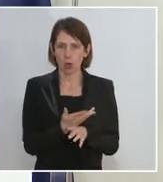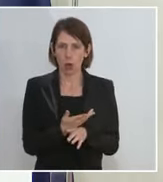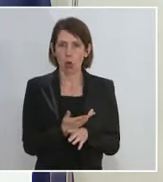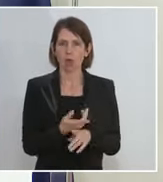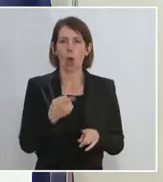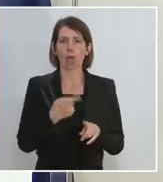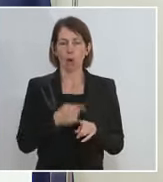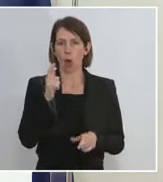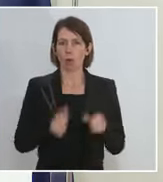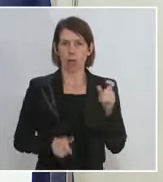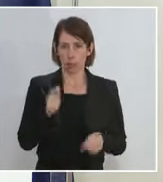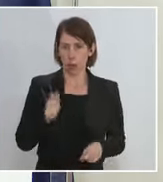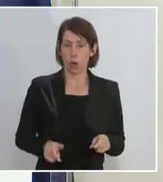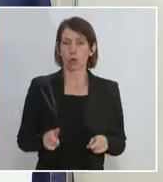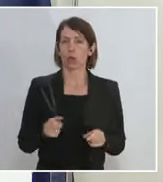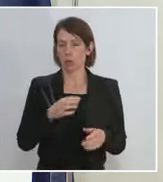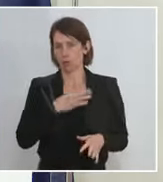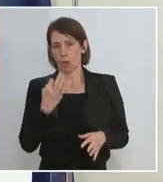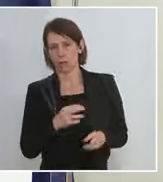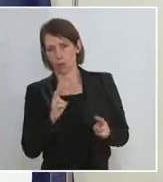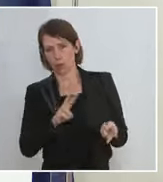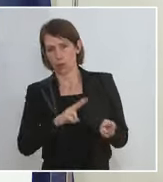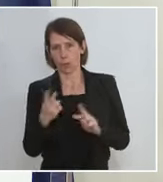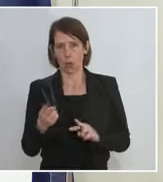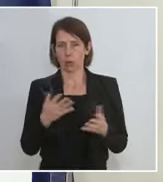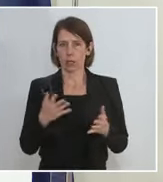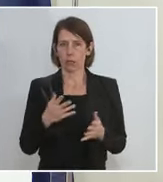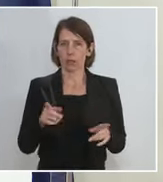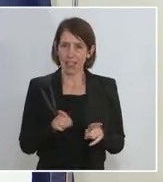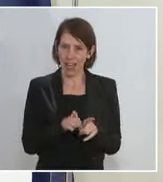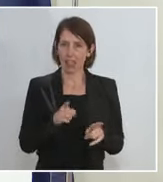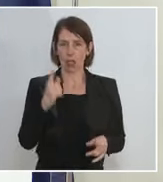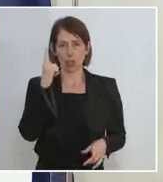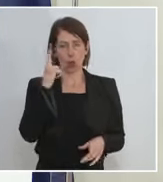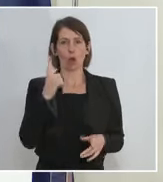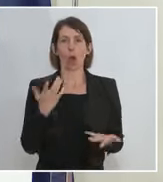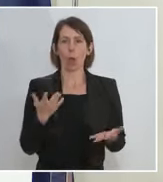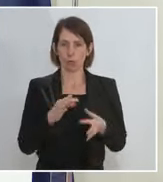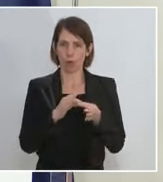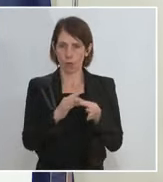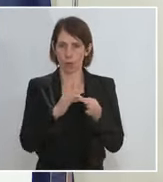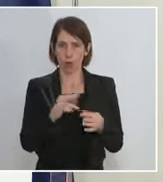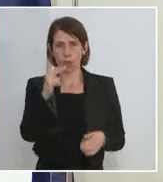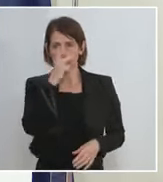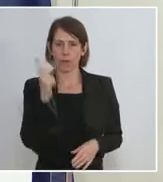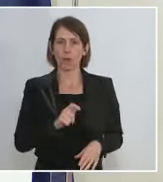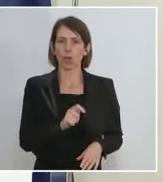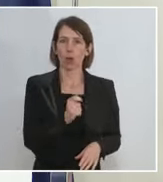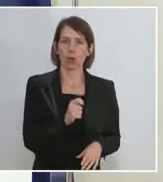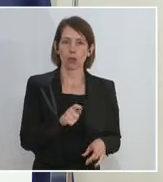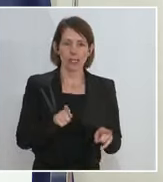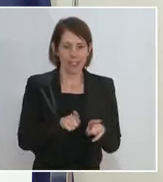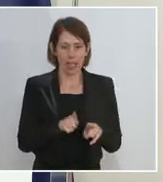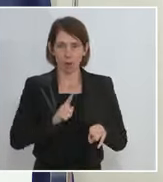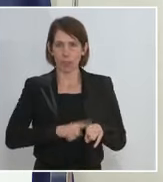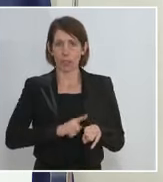at the same time, also auf Deutsch, gleich viel pro Kopf nach dem Bevölkerungsschlüssel zur selben Zeit für